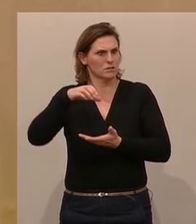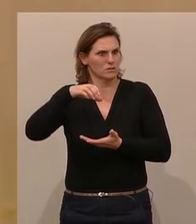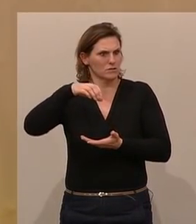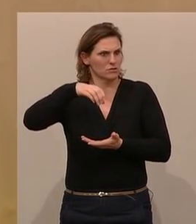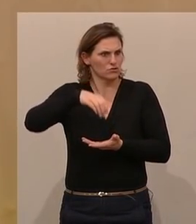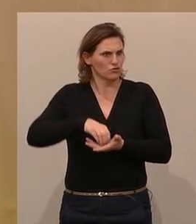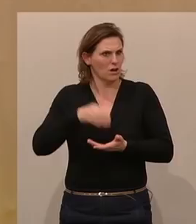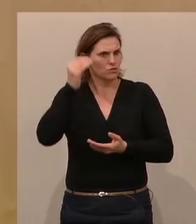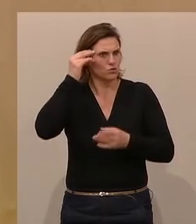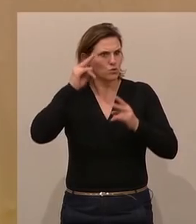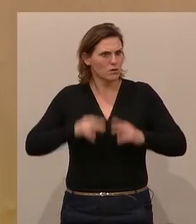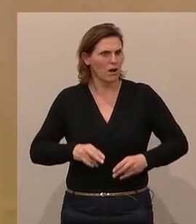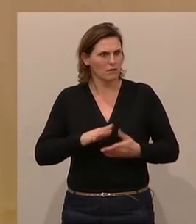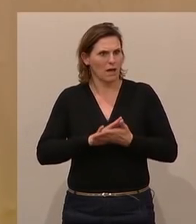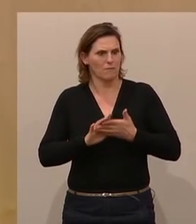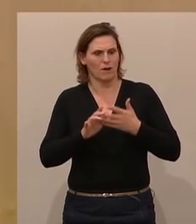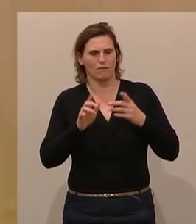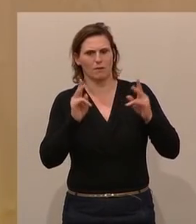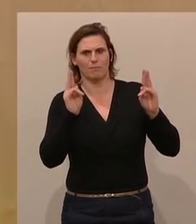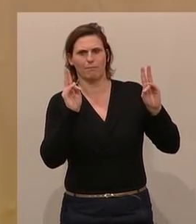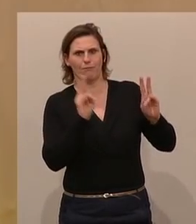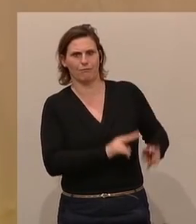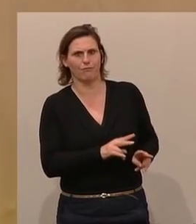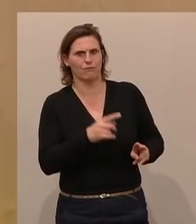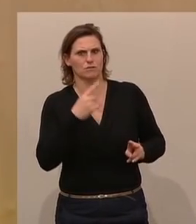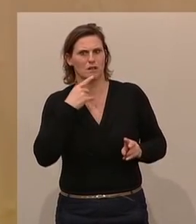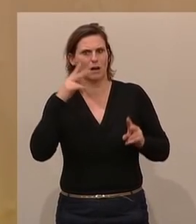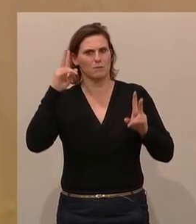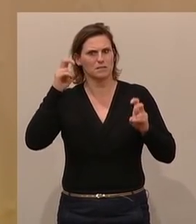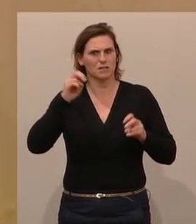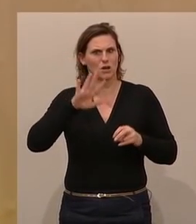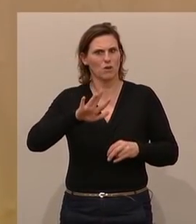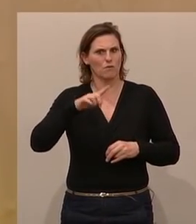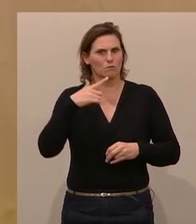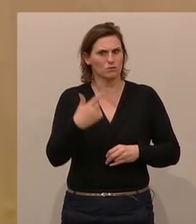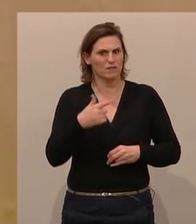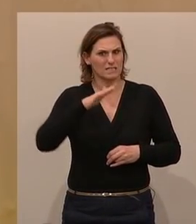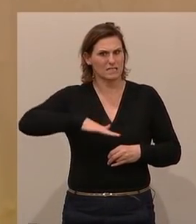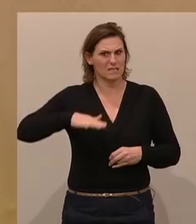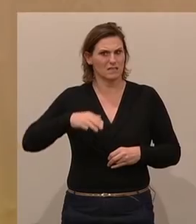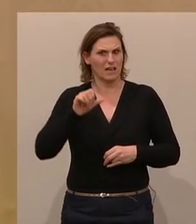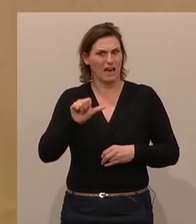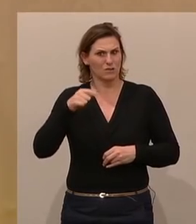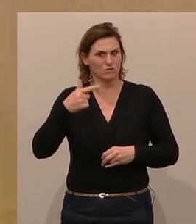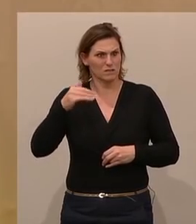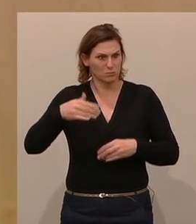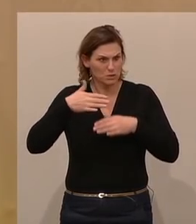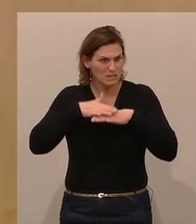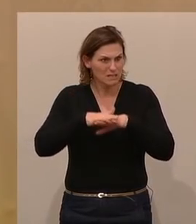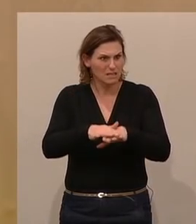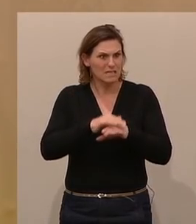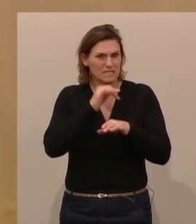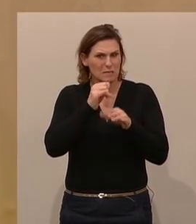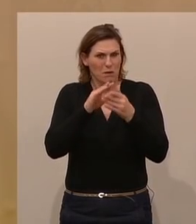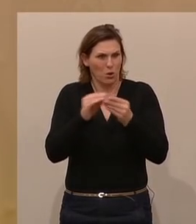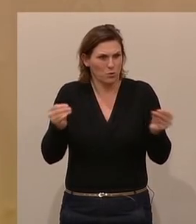gelassen werden. Ich zitiere nur ganz kurz, wenn einmal von 25 Kindern 21 zu integrieren sind, ist das nicht